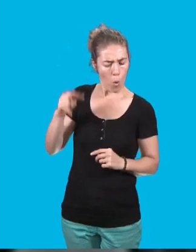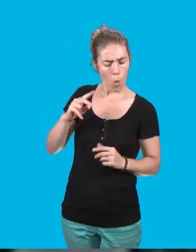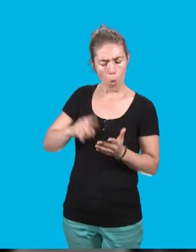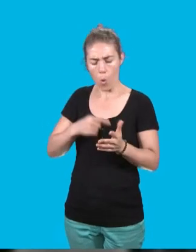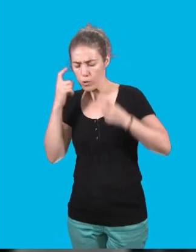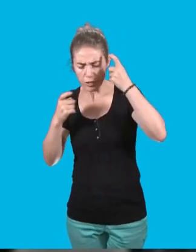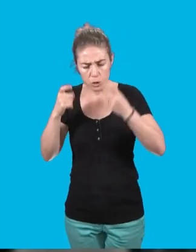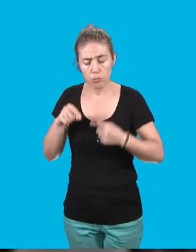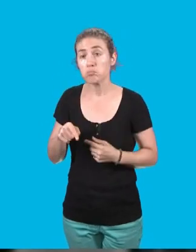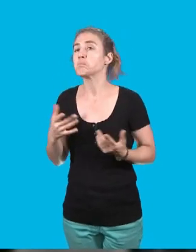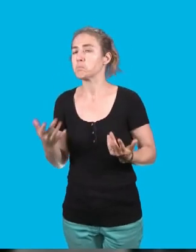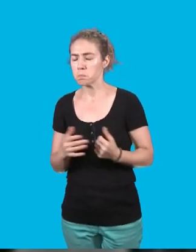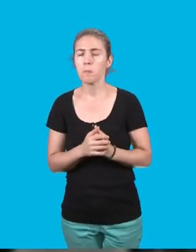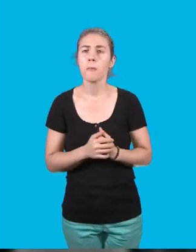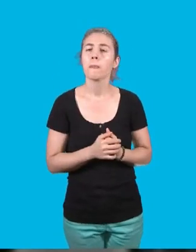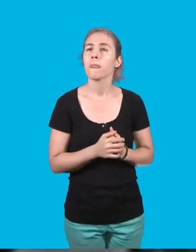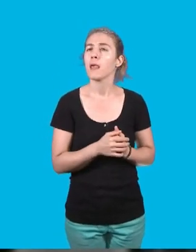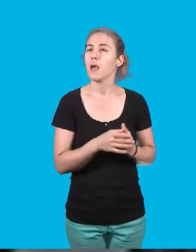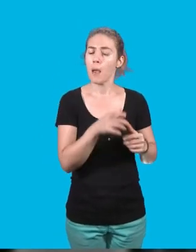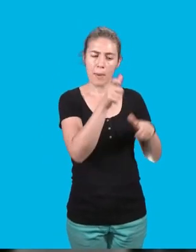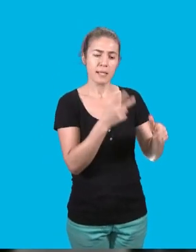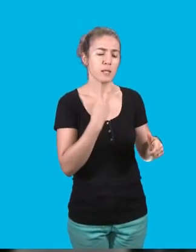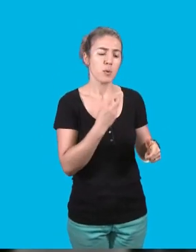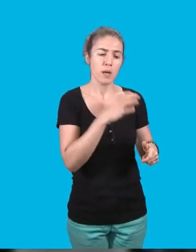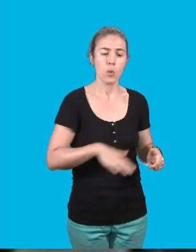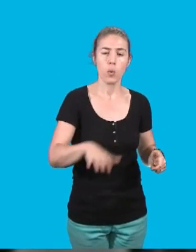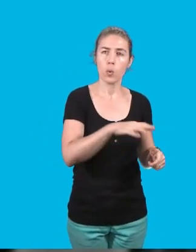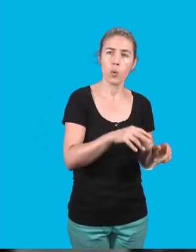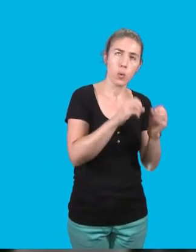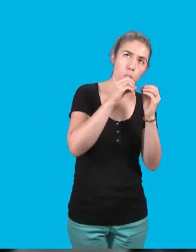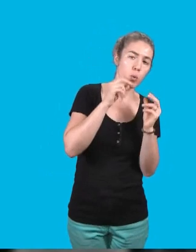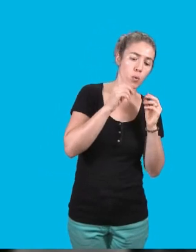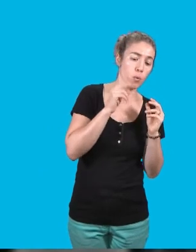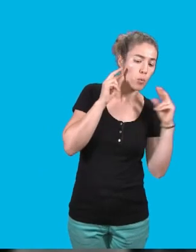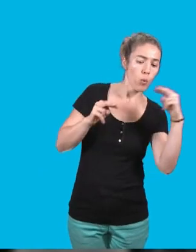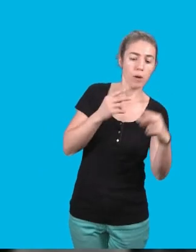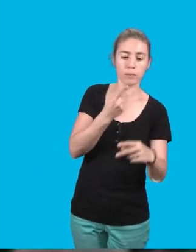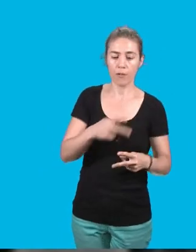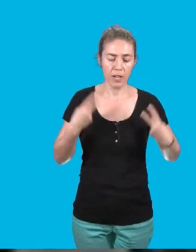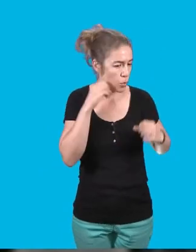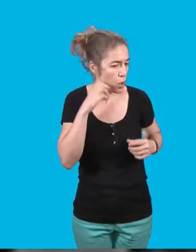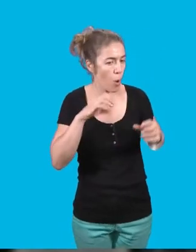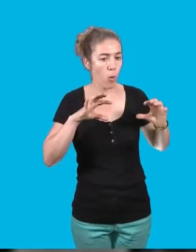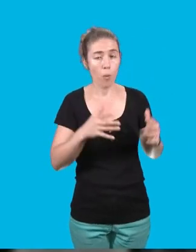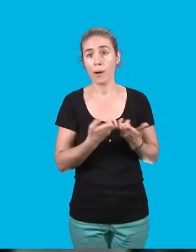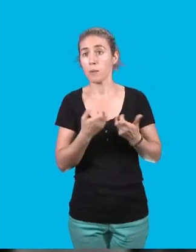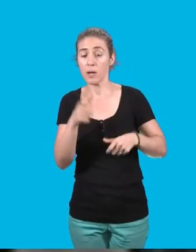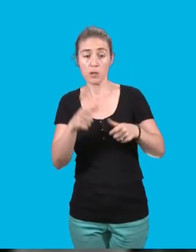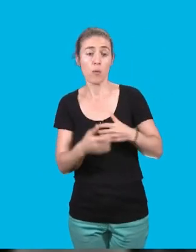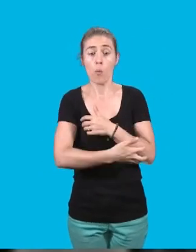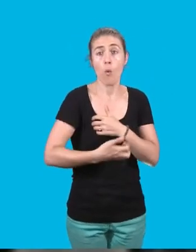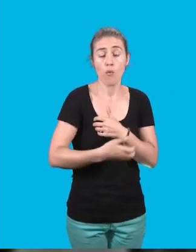en compte la réalité vécue par l'ensemble de nos concitoyens, je pense aux classes populaires et aux classes moyennes qui n'ont pas les moyens d'acheter une